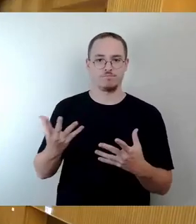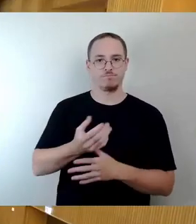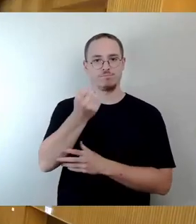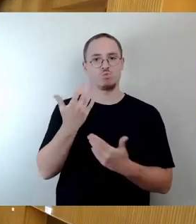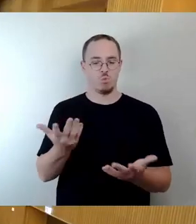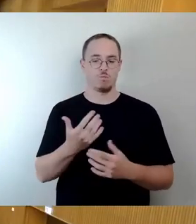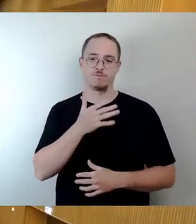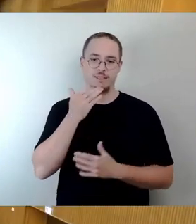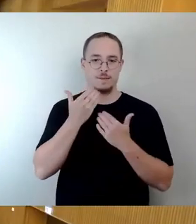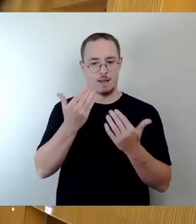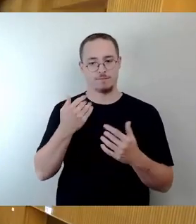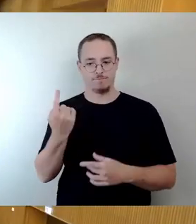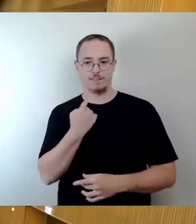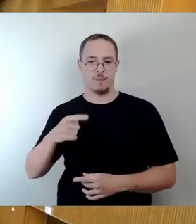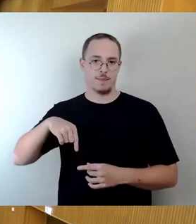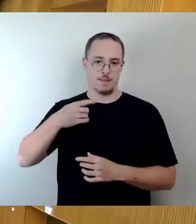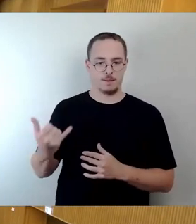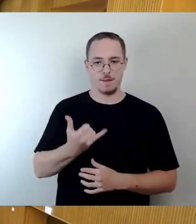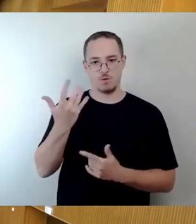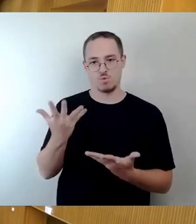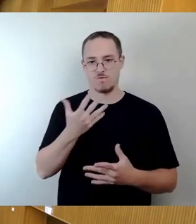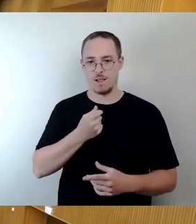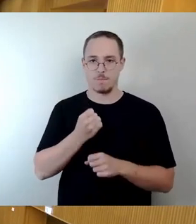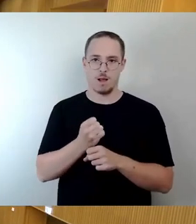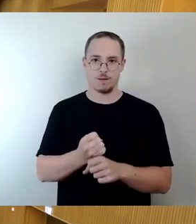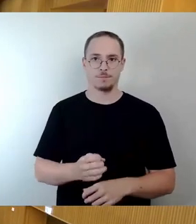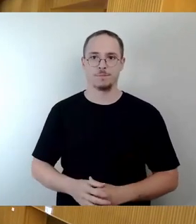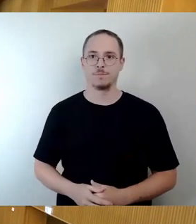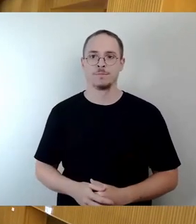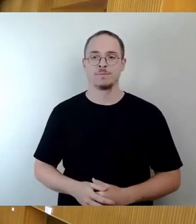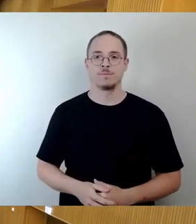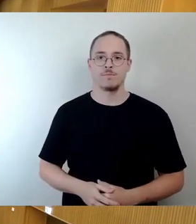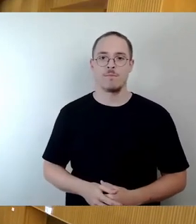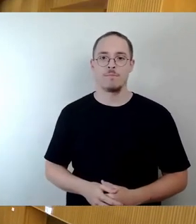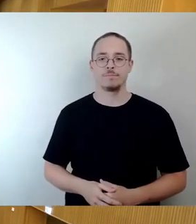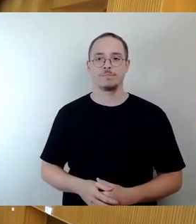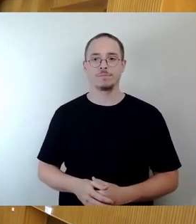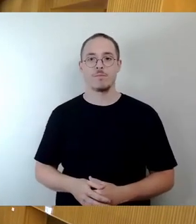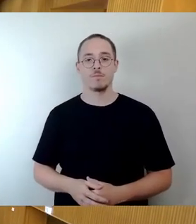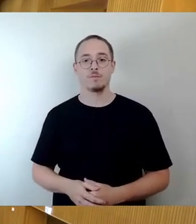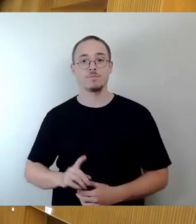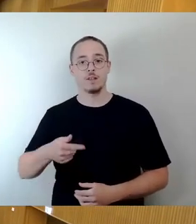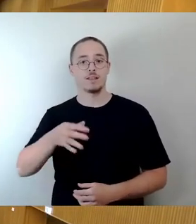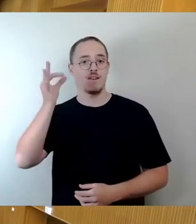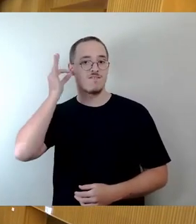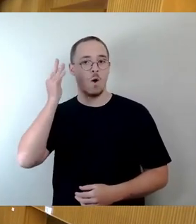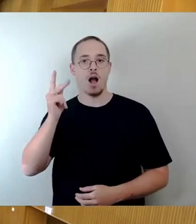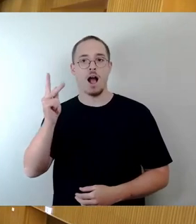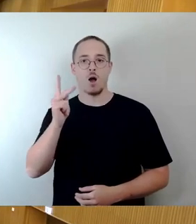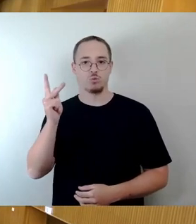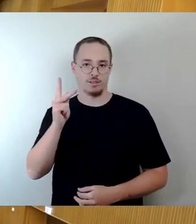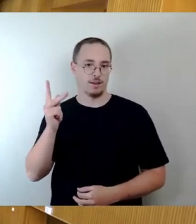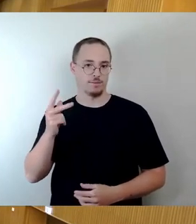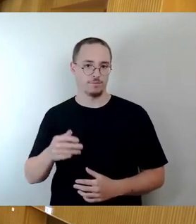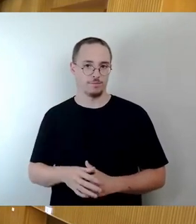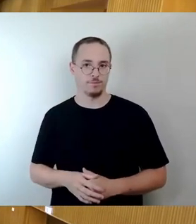Nächste Rednerin, Frau Krause, Fraktion Bündnis die Grünen. Und dann wurde Herr Wirz die Fraktionsrunde in der aktuellen